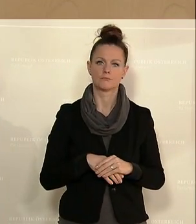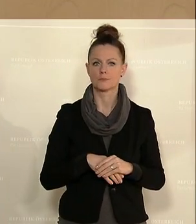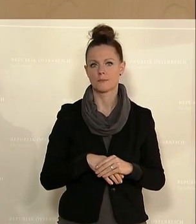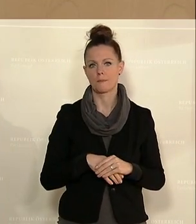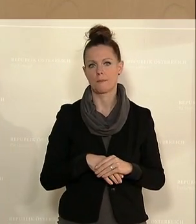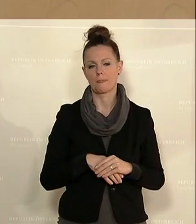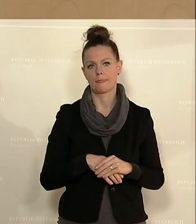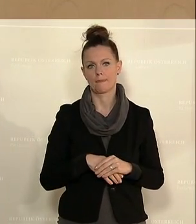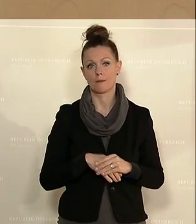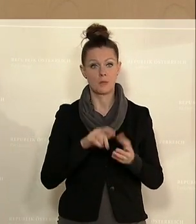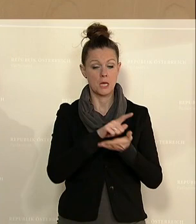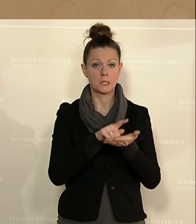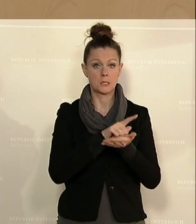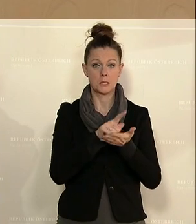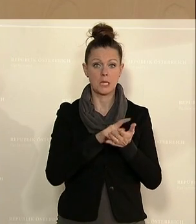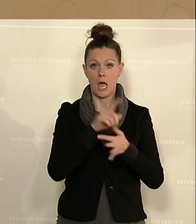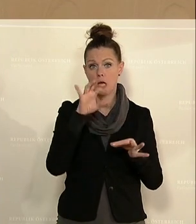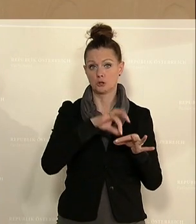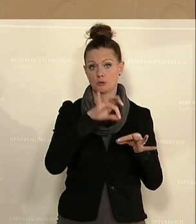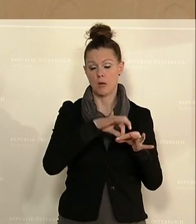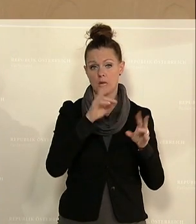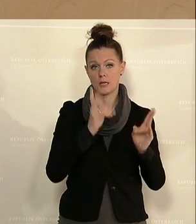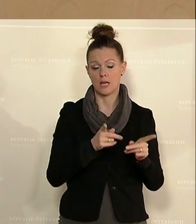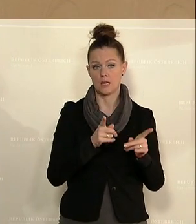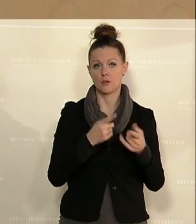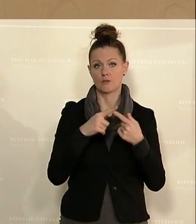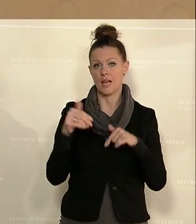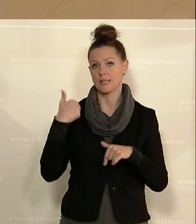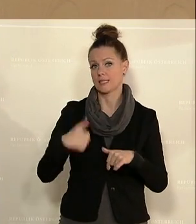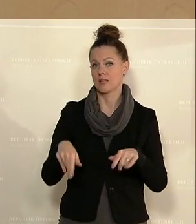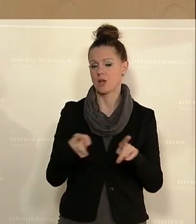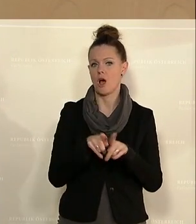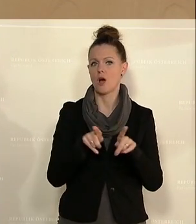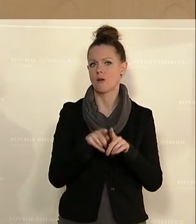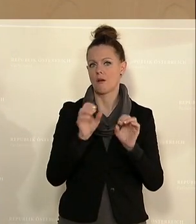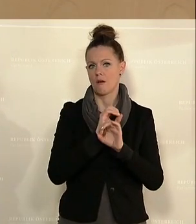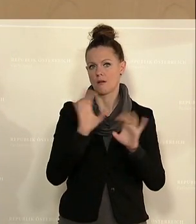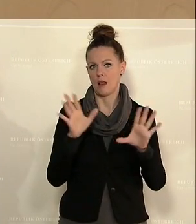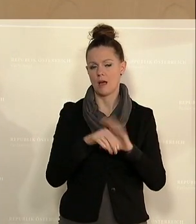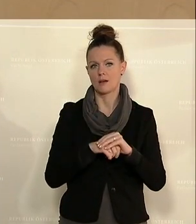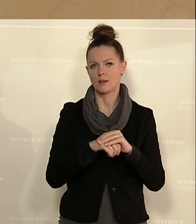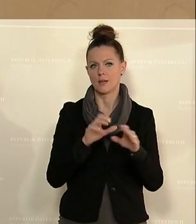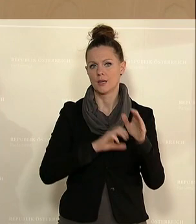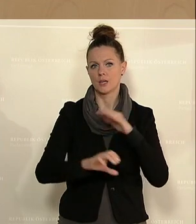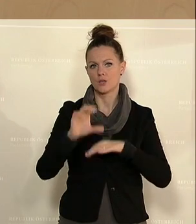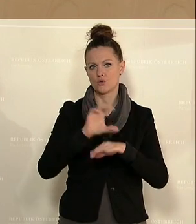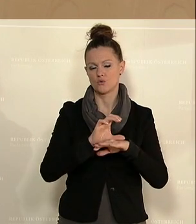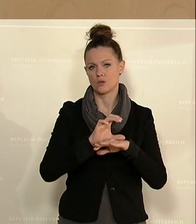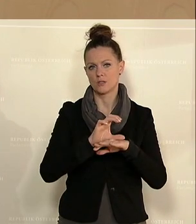Zeit, andererseits würde es auch natürlich Ressourcen